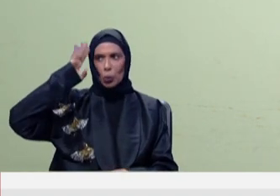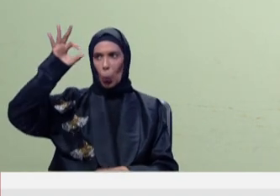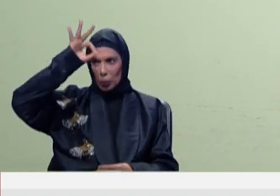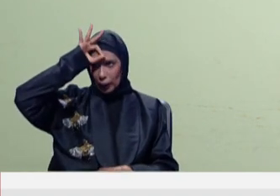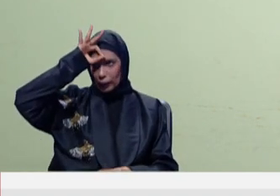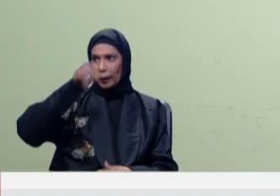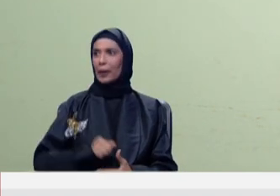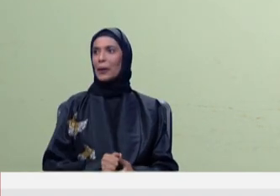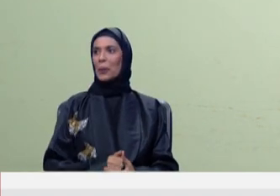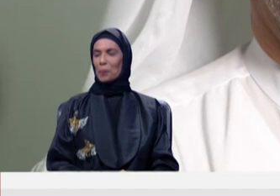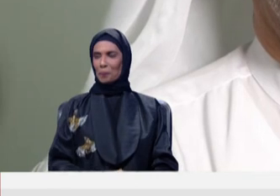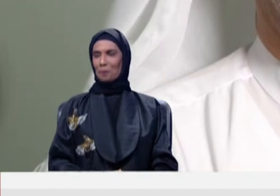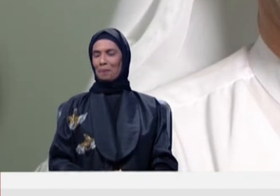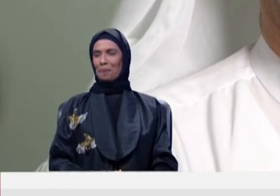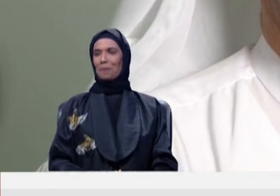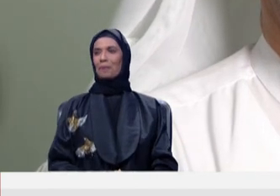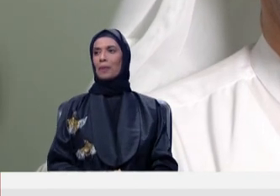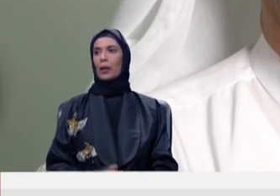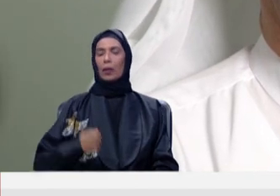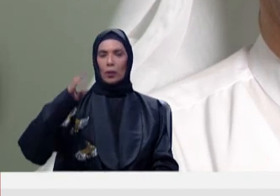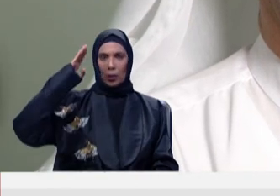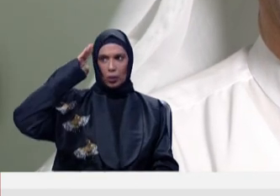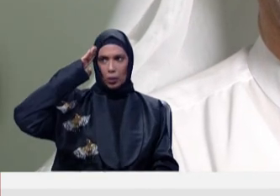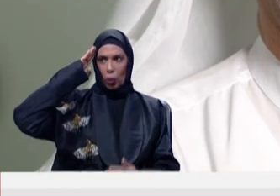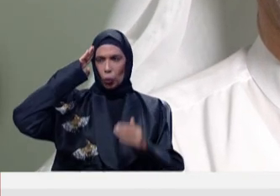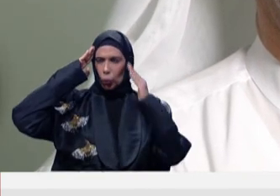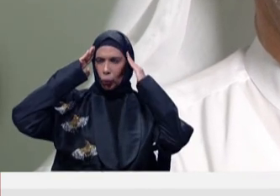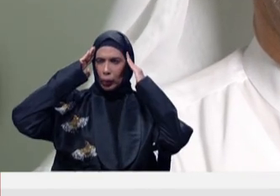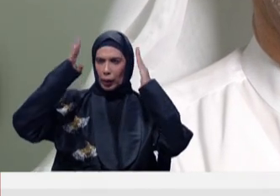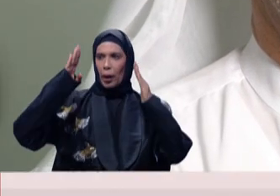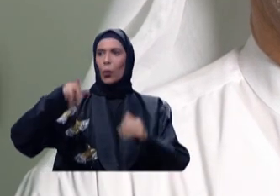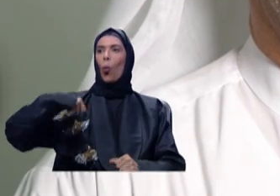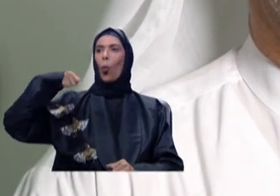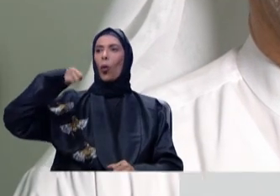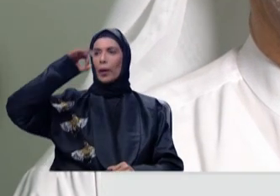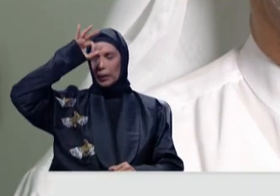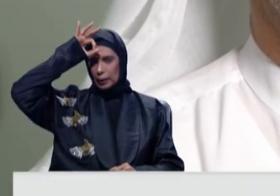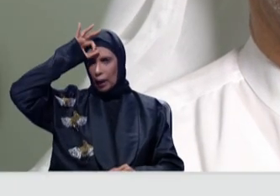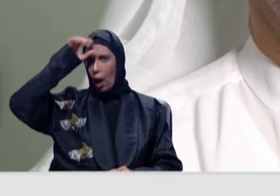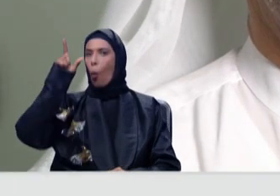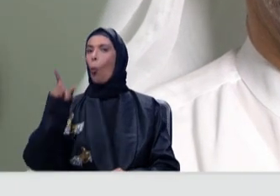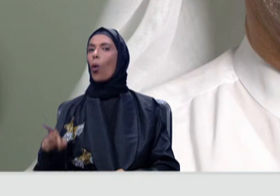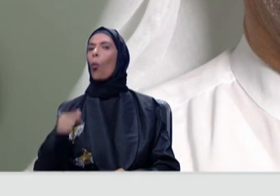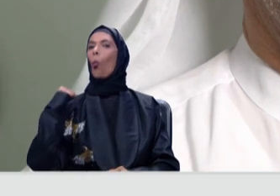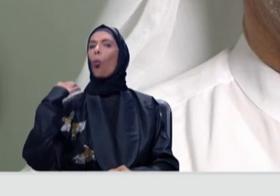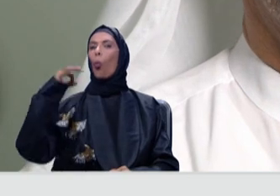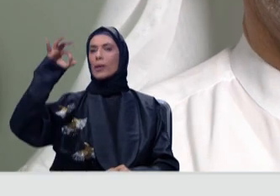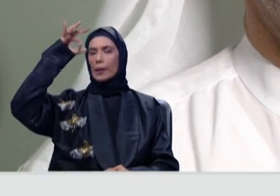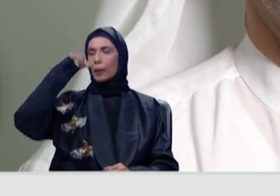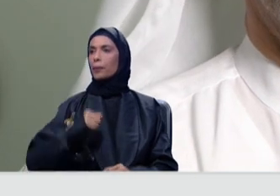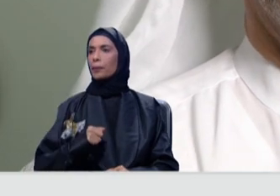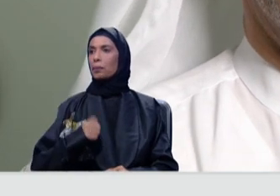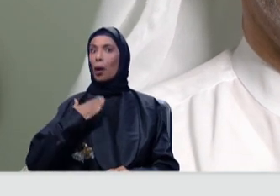أنا أشكر وزارة الداخلية متمثلة في وزير الداخلية على مبادرتها